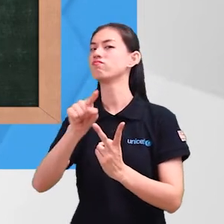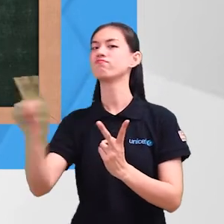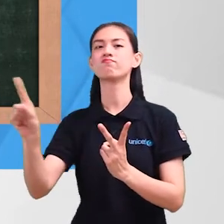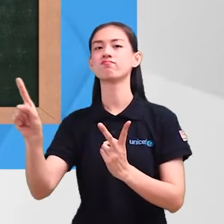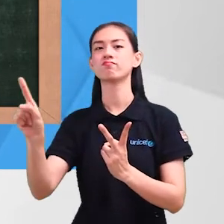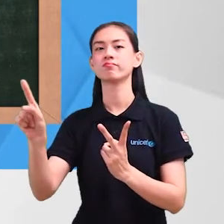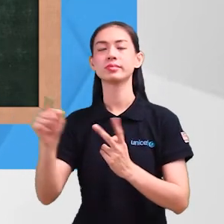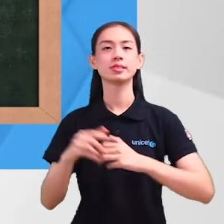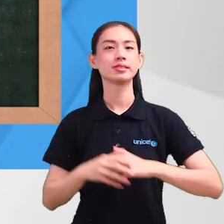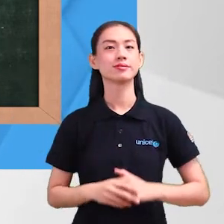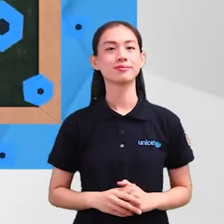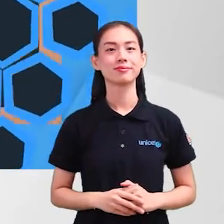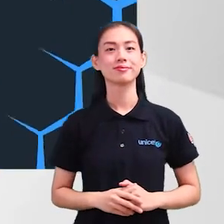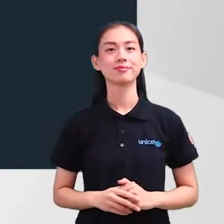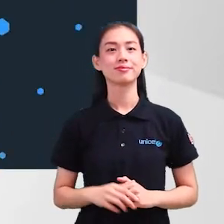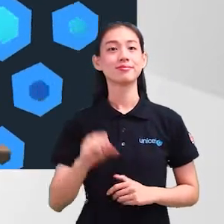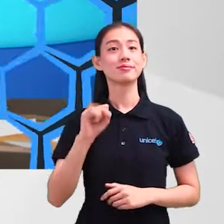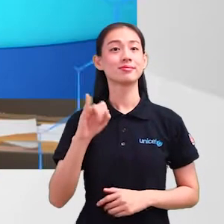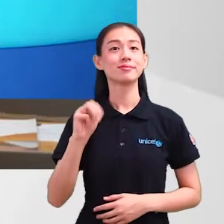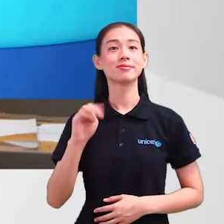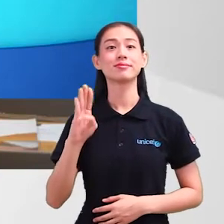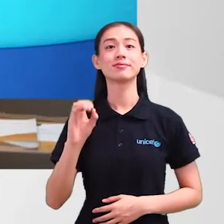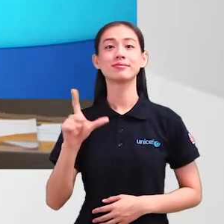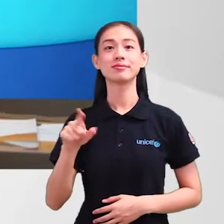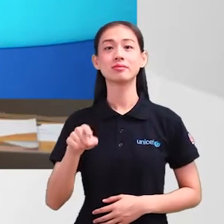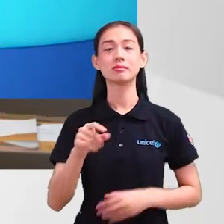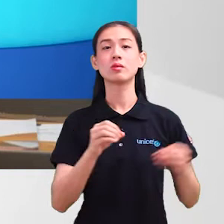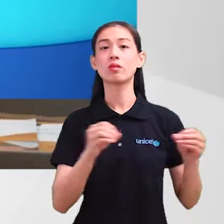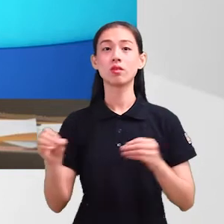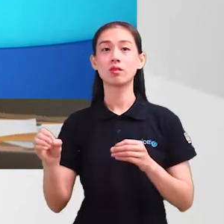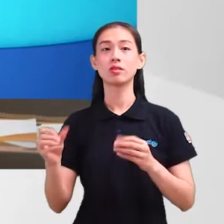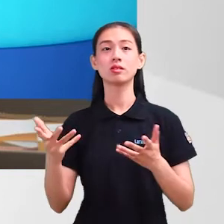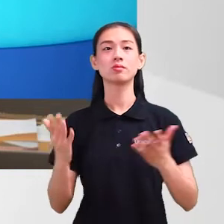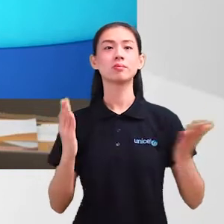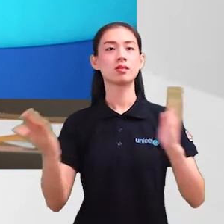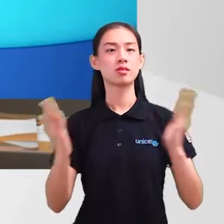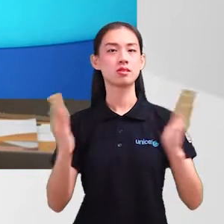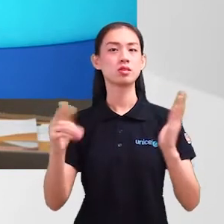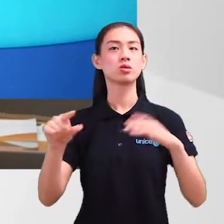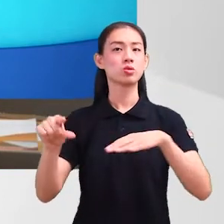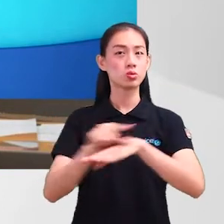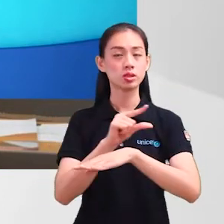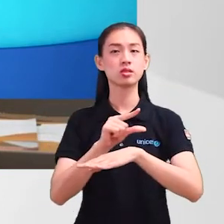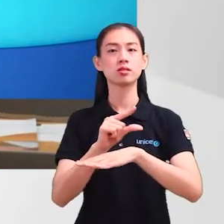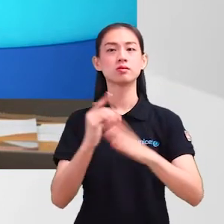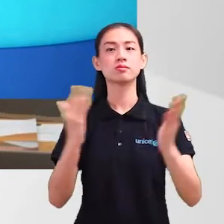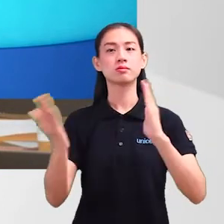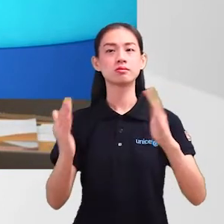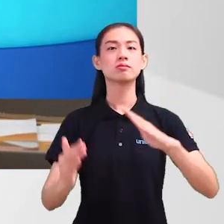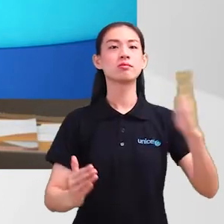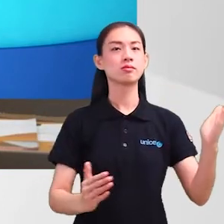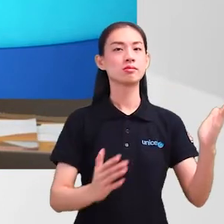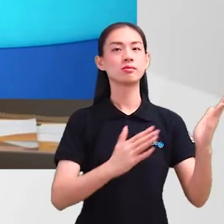ataupun tidak Simbol ini adalah operator perbandingan Simbol ini digunakan untuk